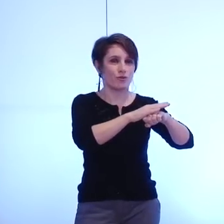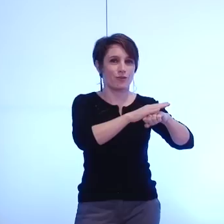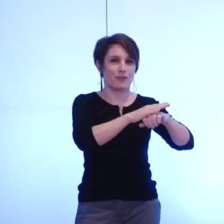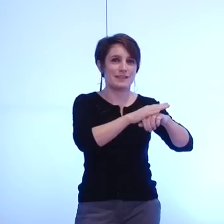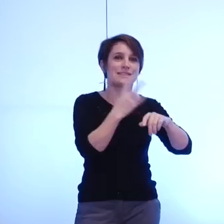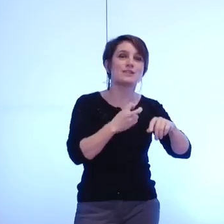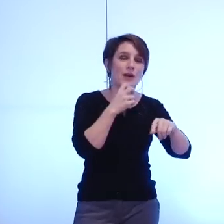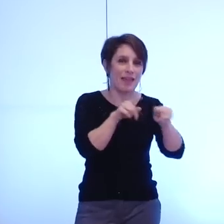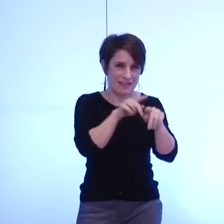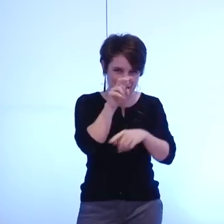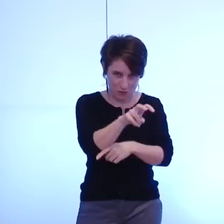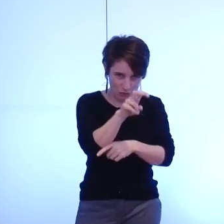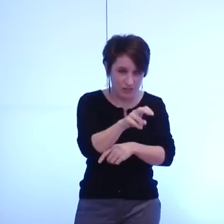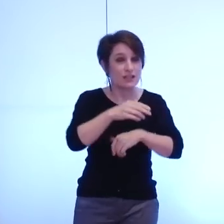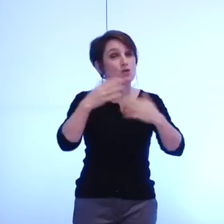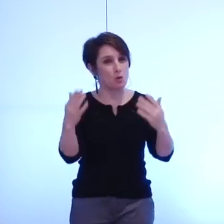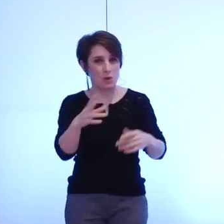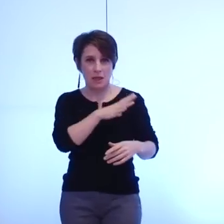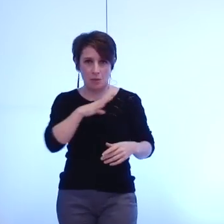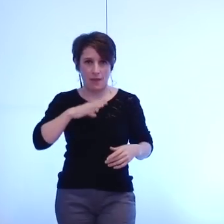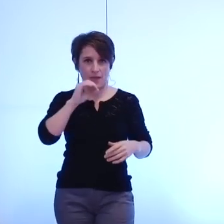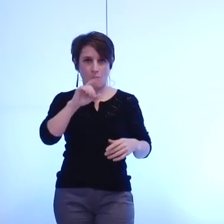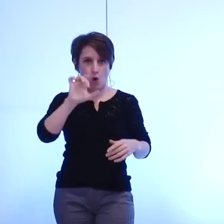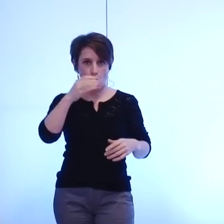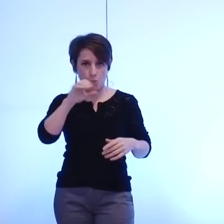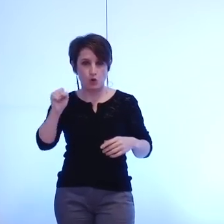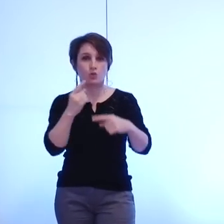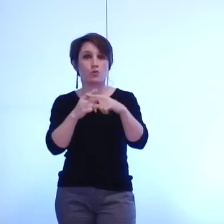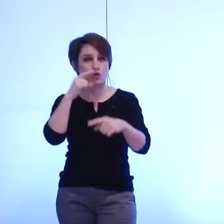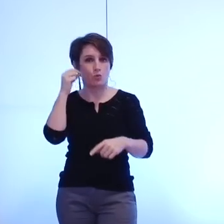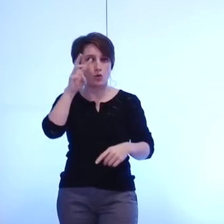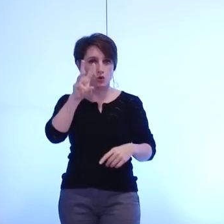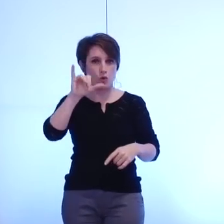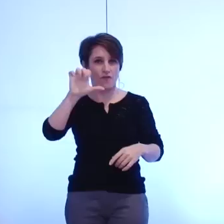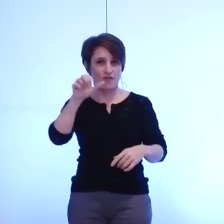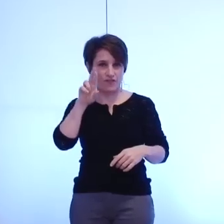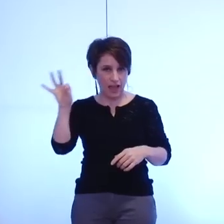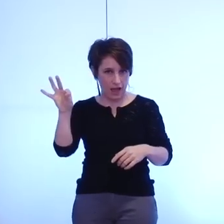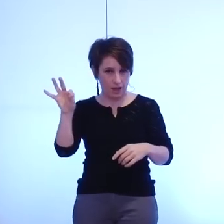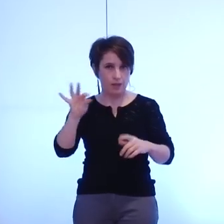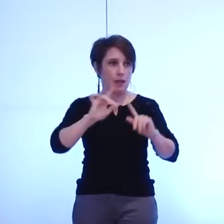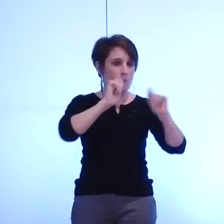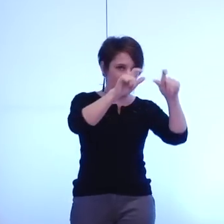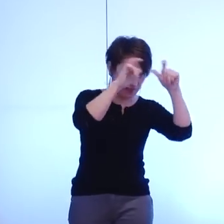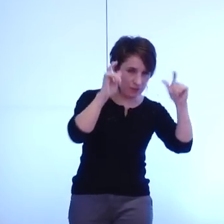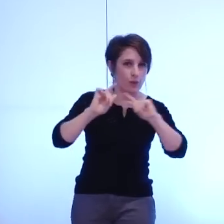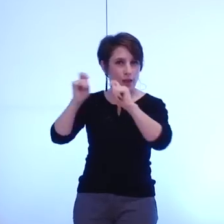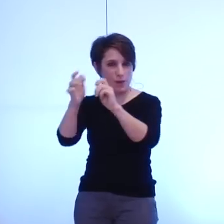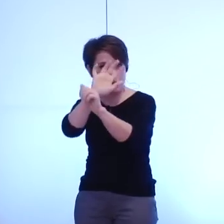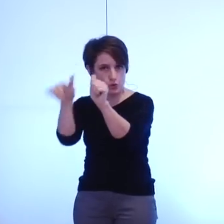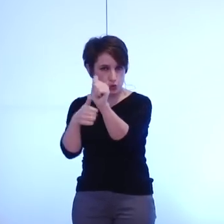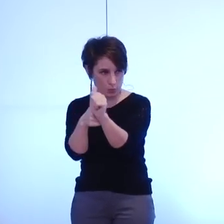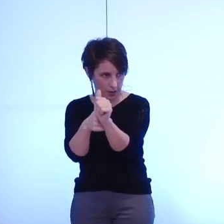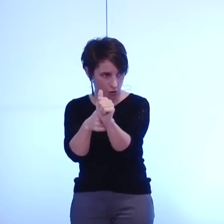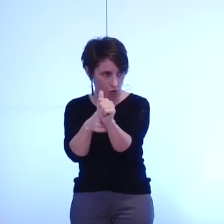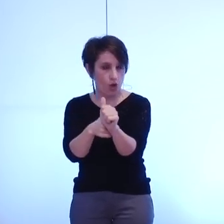vote et donc Madame Olmos et Monsieur Viard sont désignés comme respectivement titulaires et suppléants et je